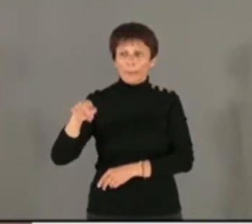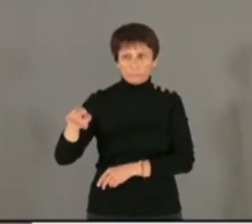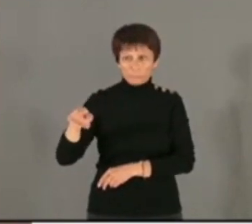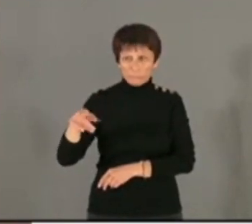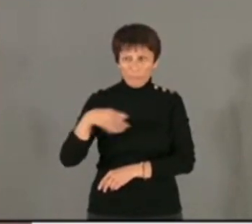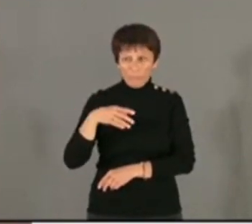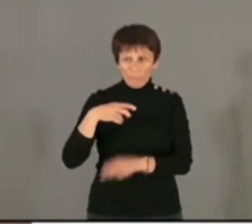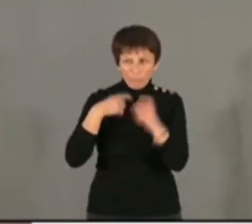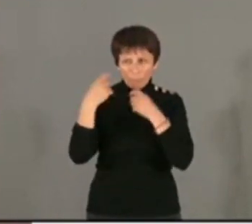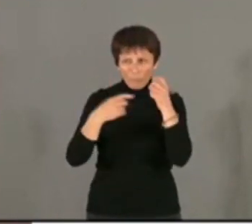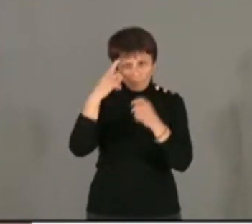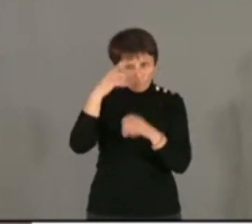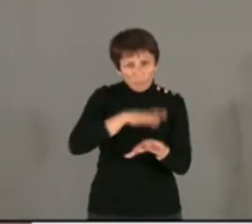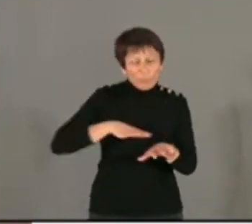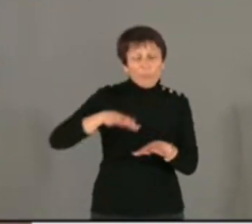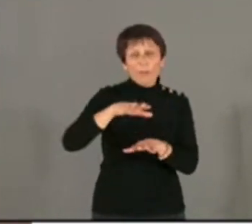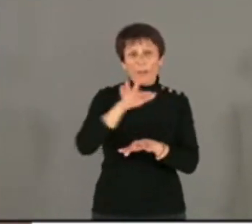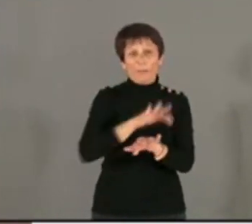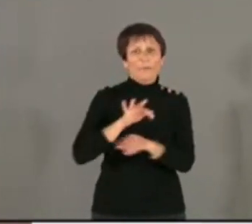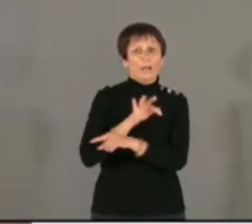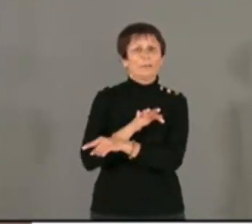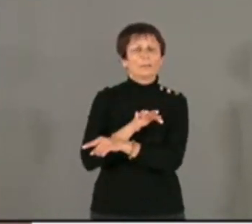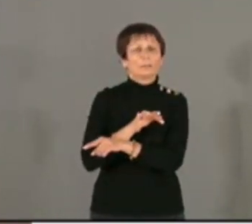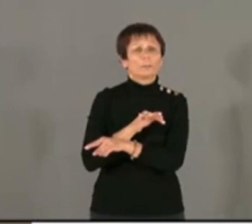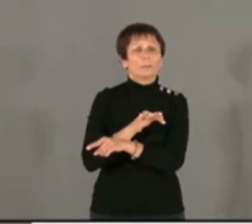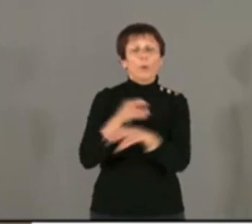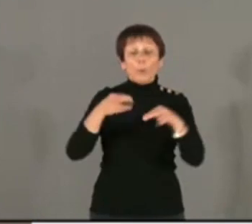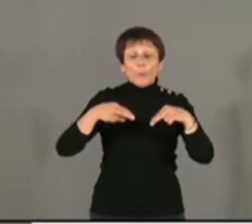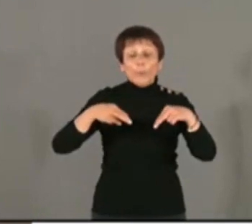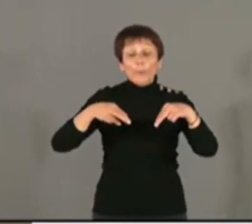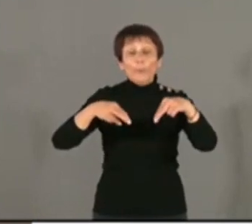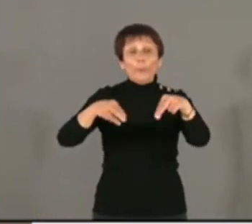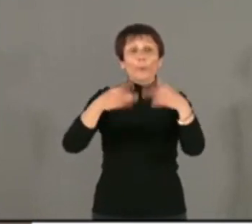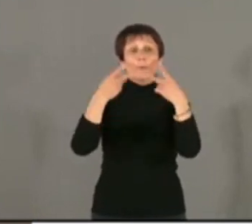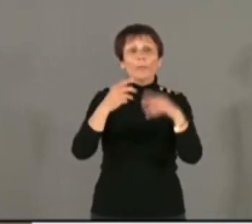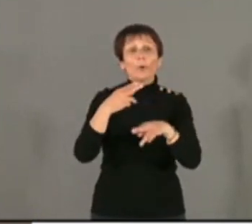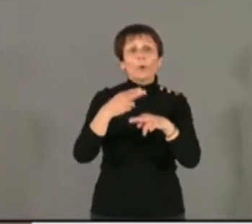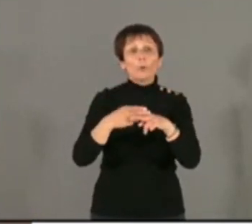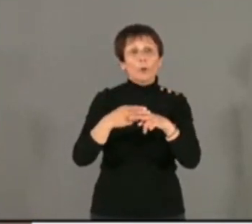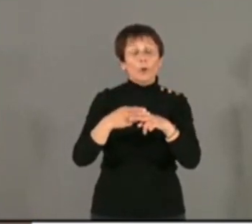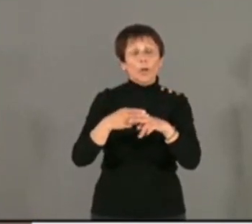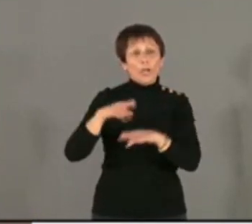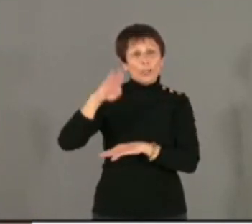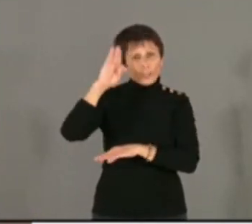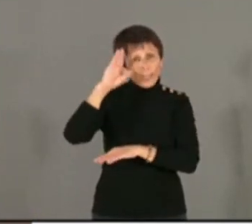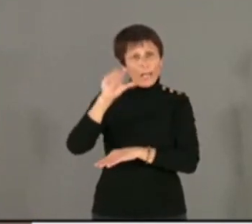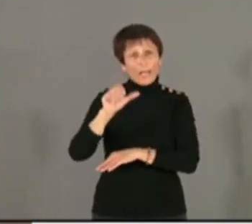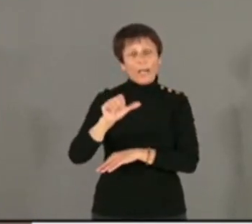peuple français. Je rappellerai, moi, simplement que la rue, une rue de notre ville, porte le nom de général Carteau.